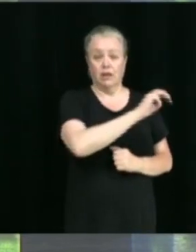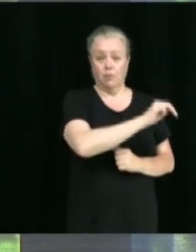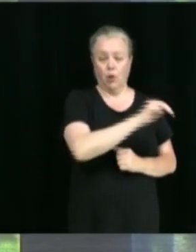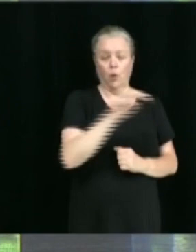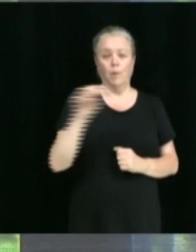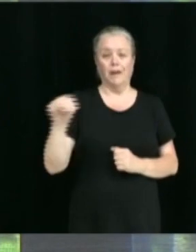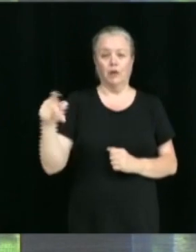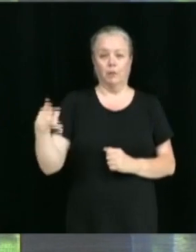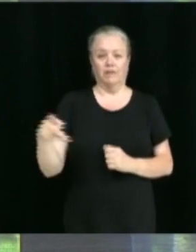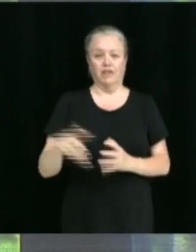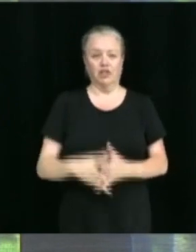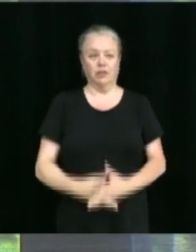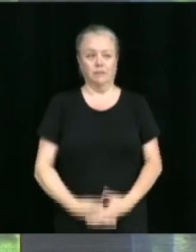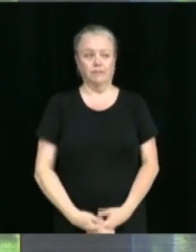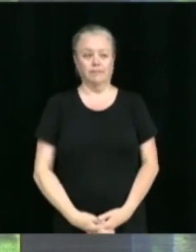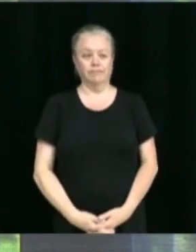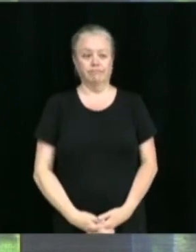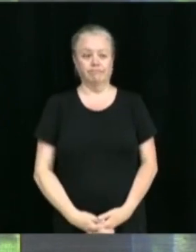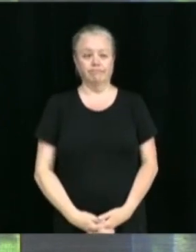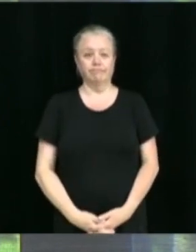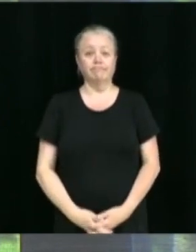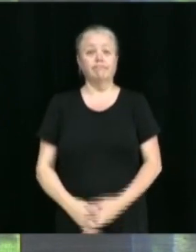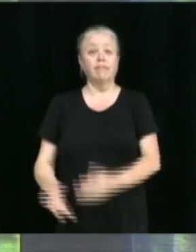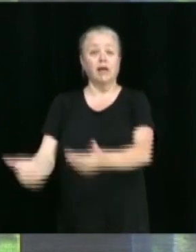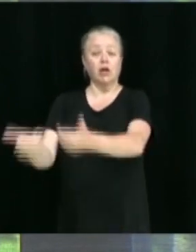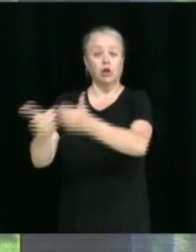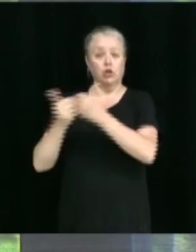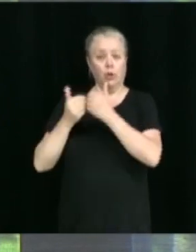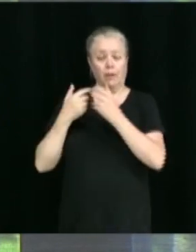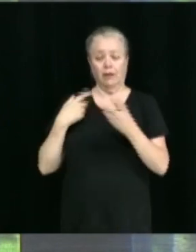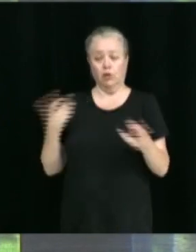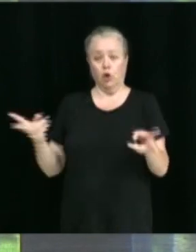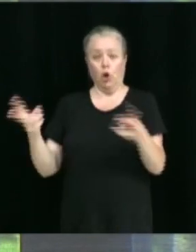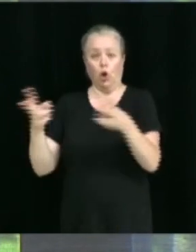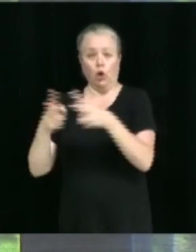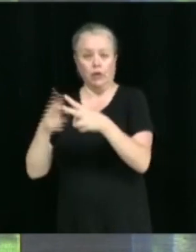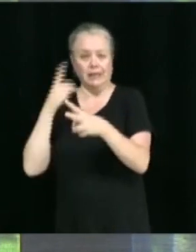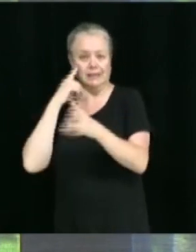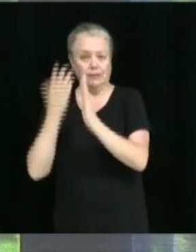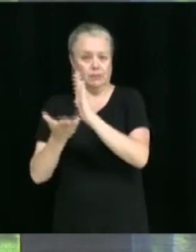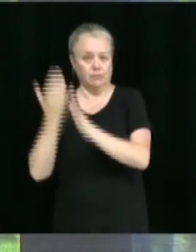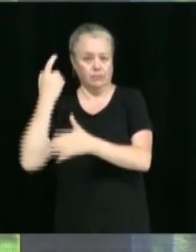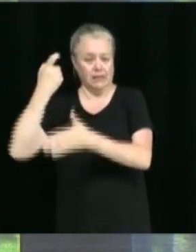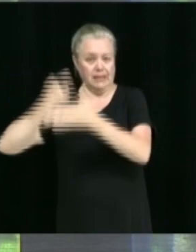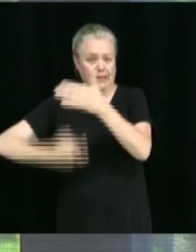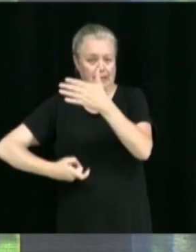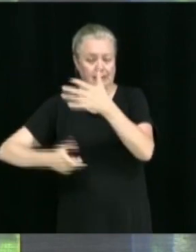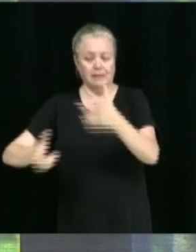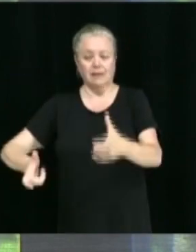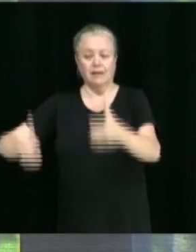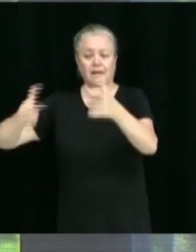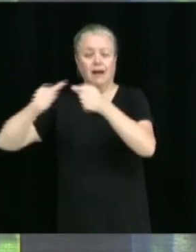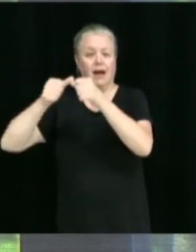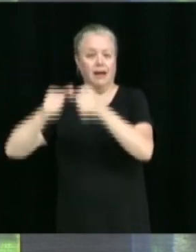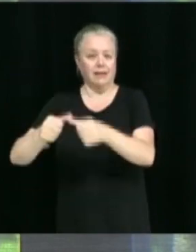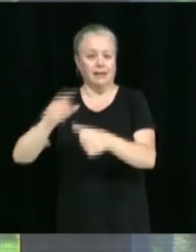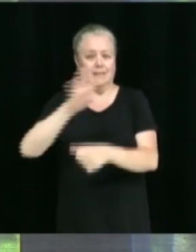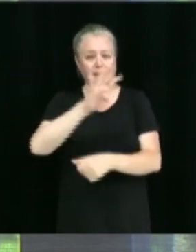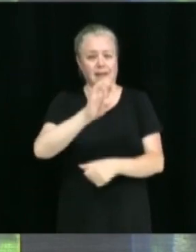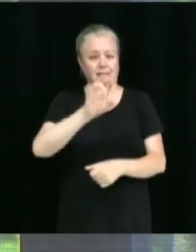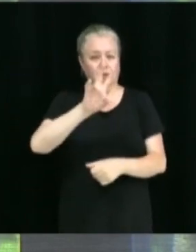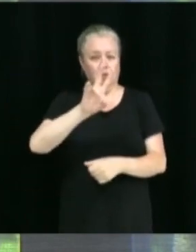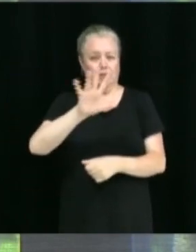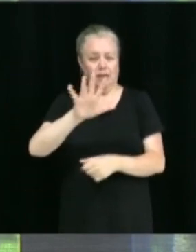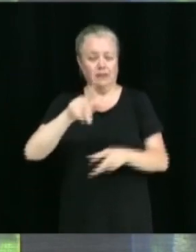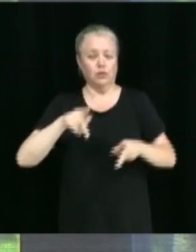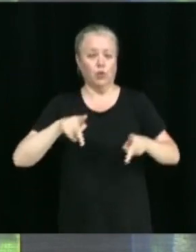Michael Provencher. Demande de reconnaissance aux fins d'exemption de la taxe foncière pour l'immeuble situé au 475 rue Notre-Dame